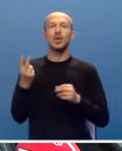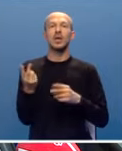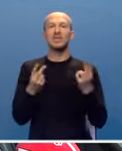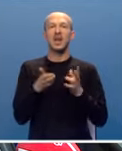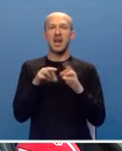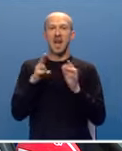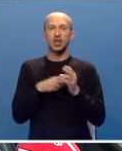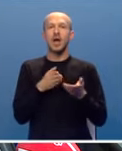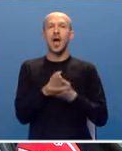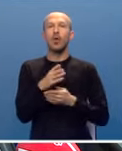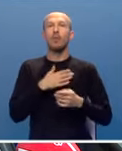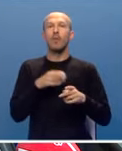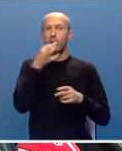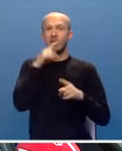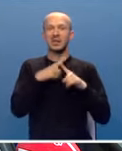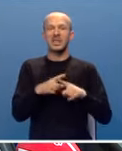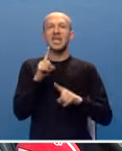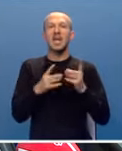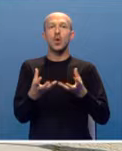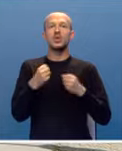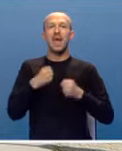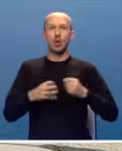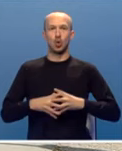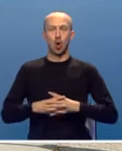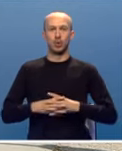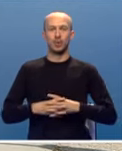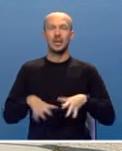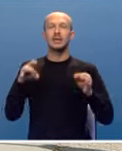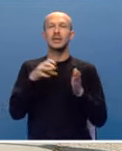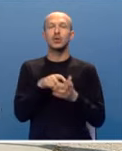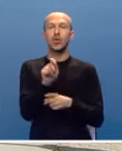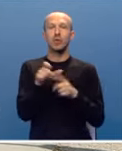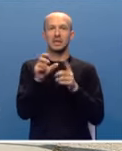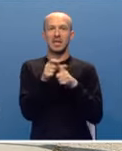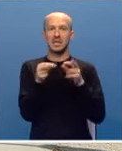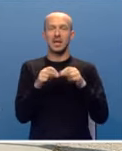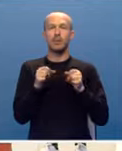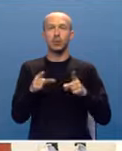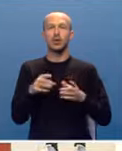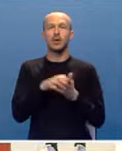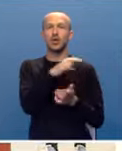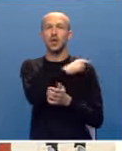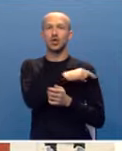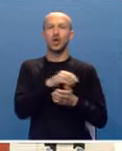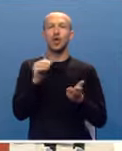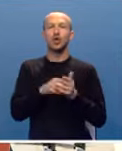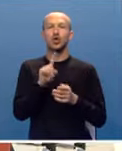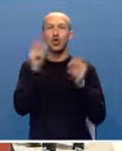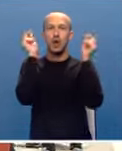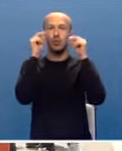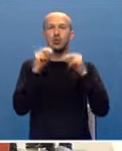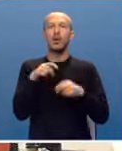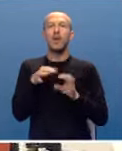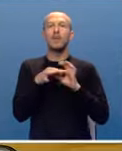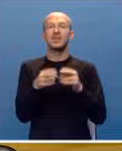alternativni način, na kojem je povoljni taksi, sve to, ili da uzme auto. Iz gradskog odbora SNSD-a poručuju da gradonačelnik još nije naučio